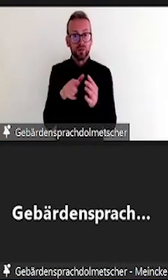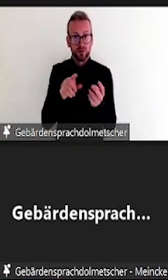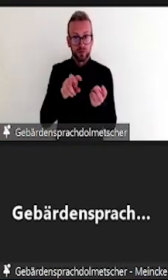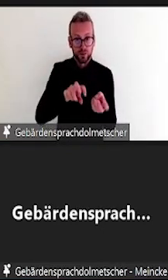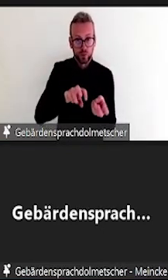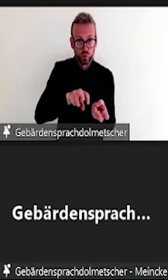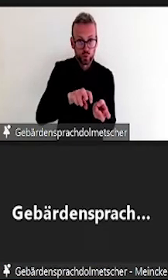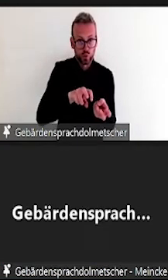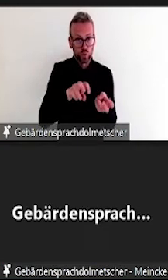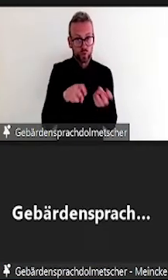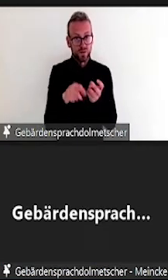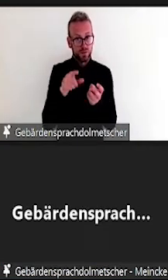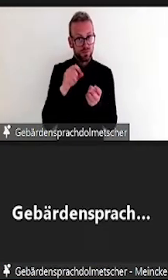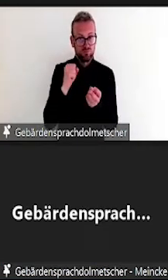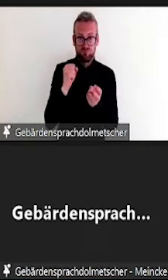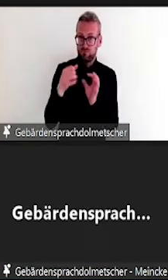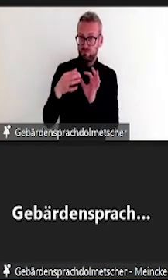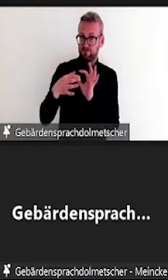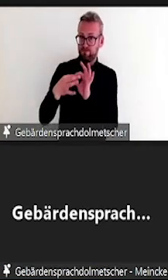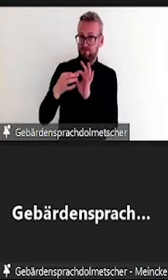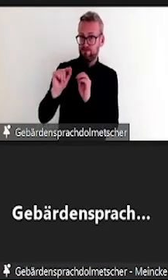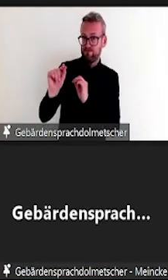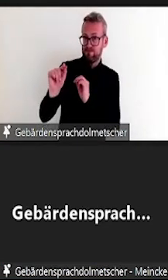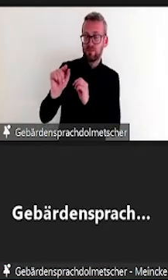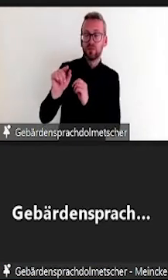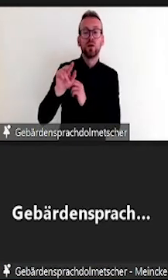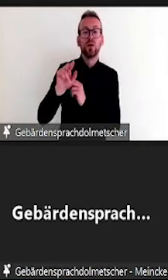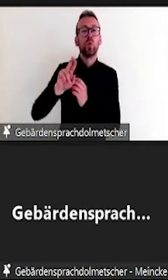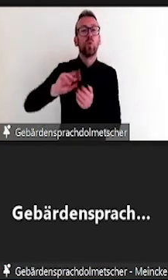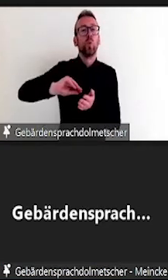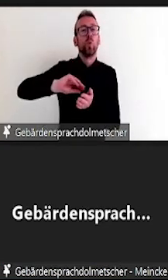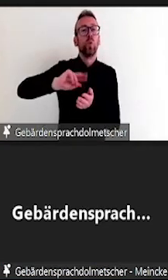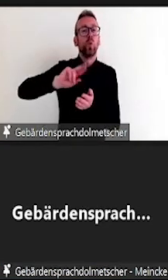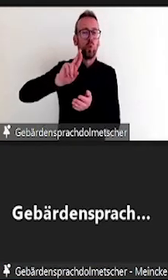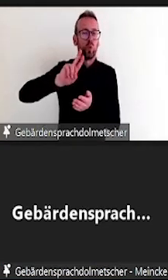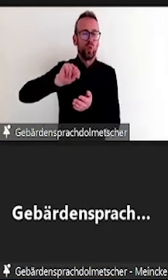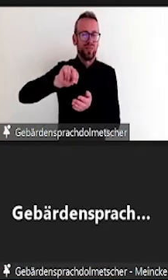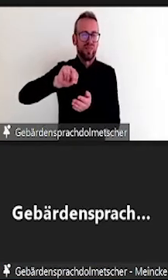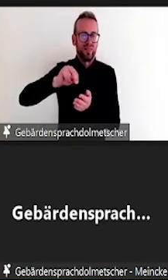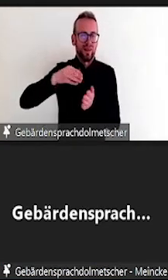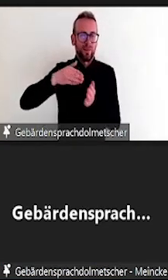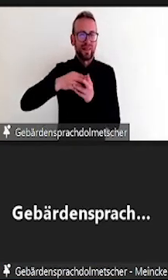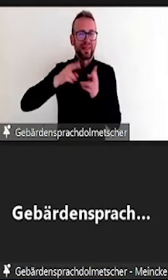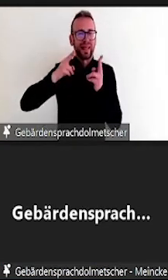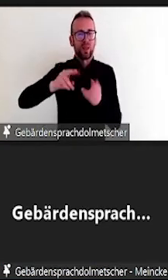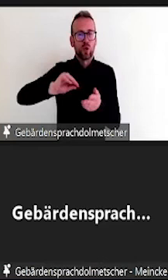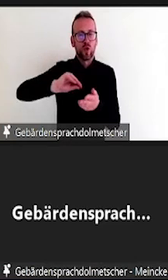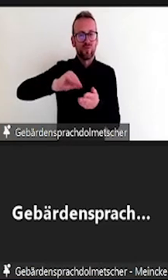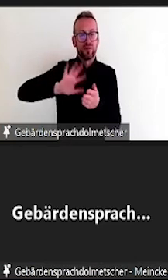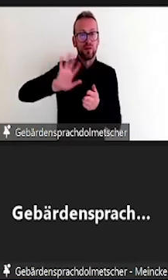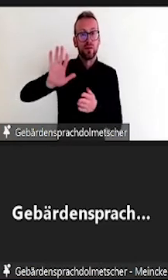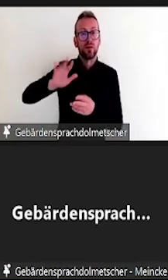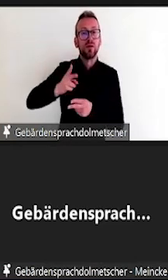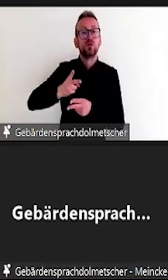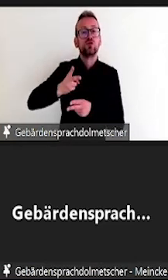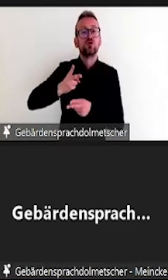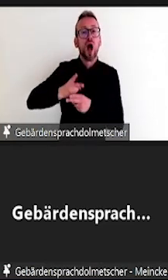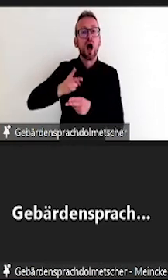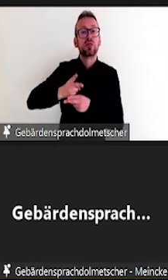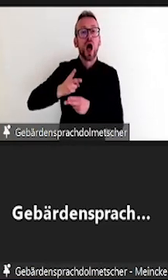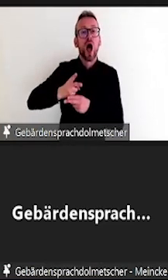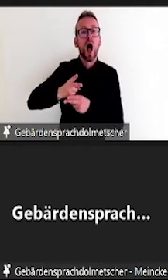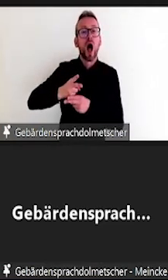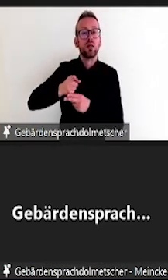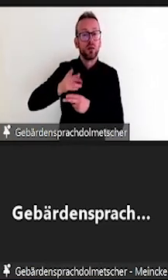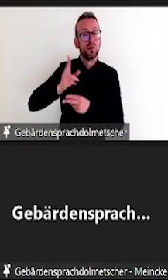Seite sich das anschaut, dann kann man viele Maßnahmen oder Ansätze auch beim Universal Design